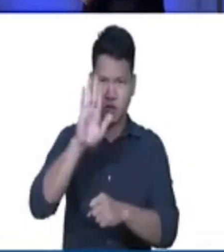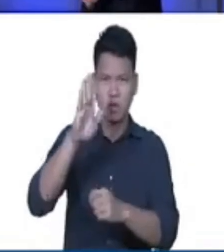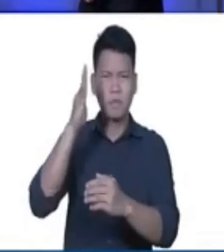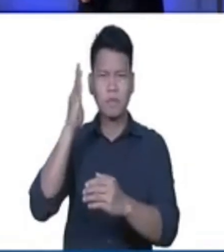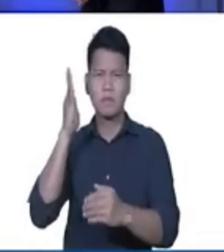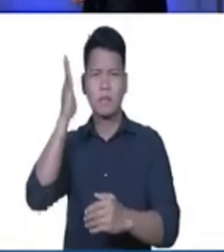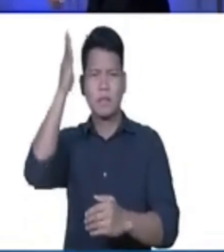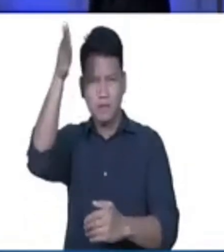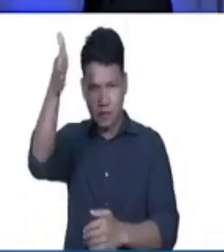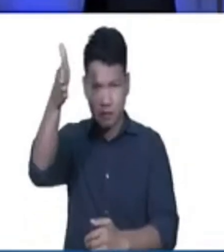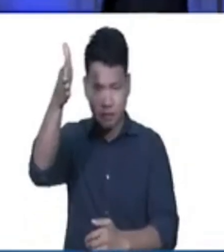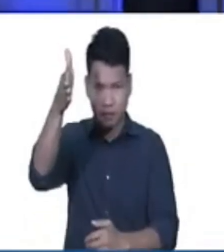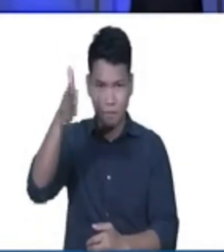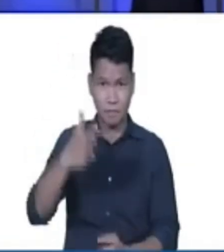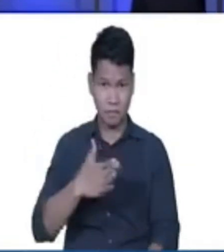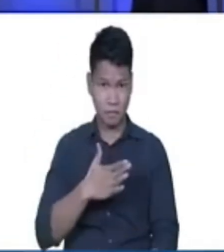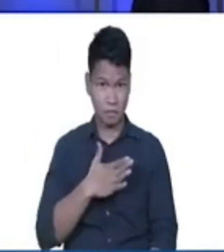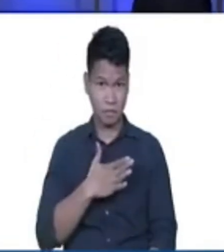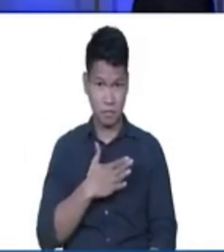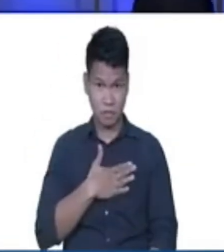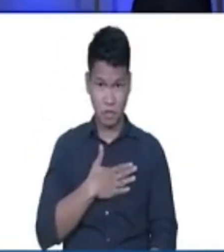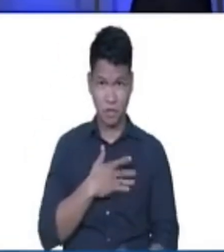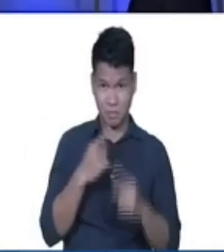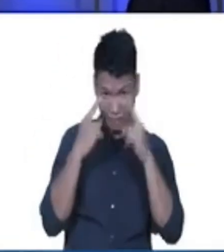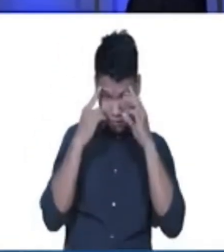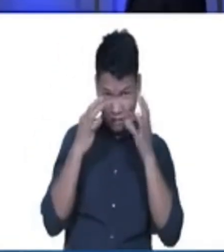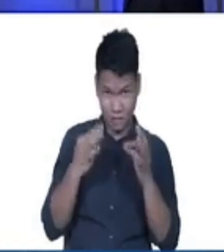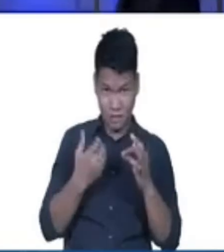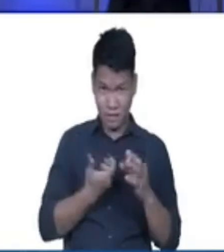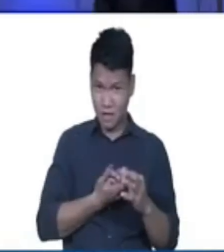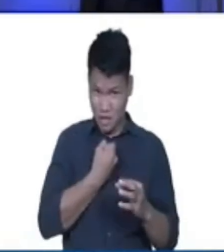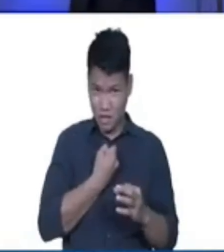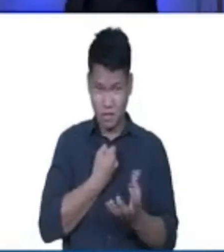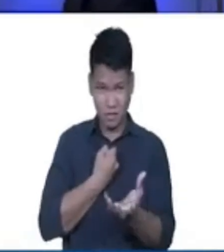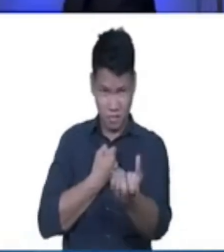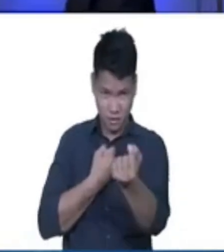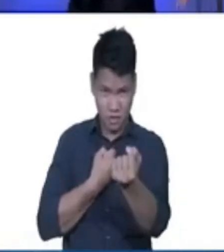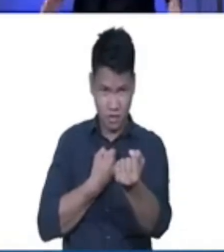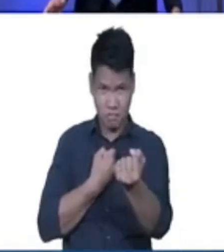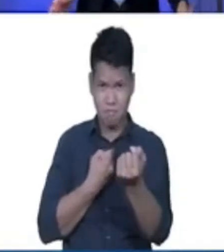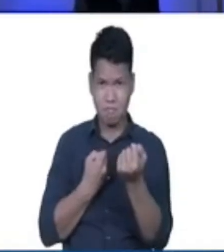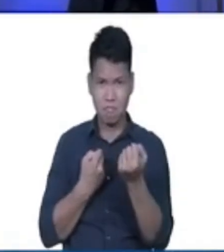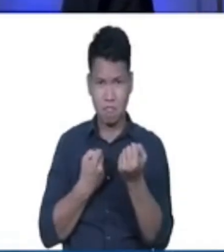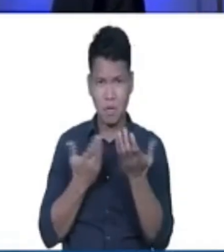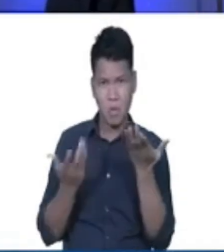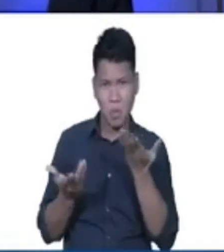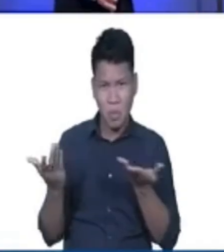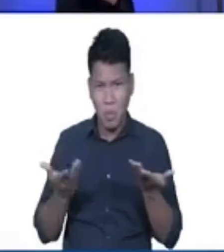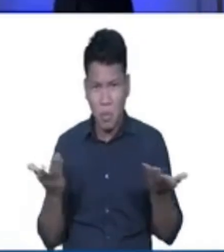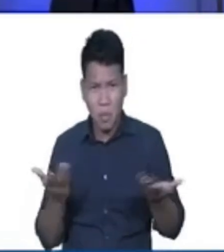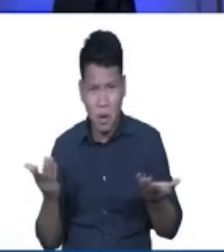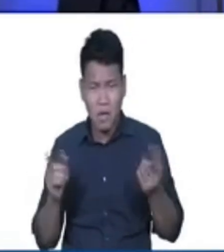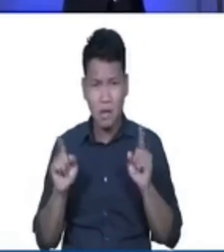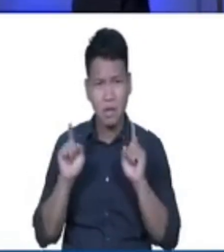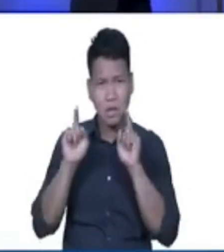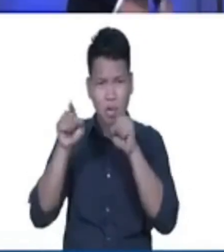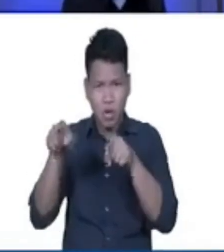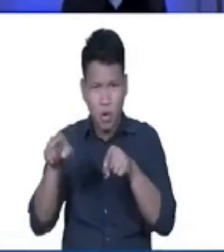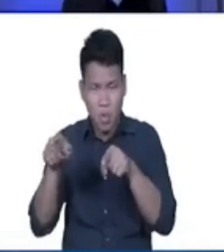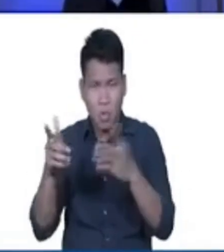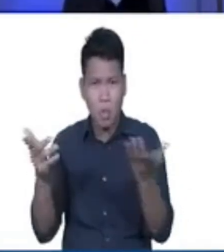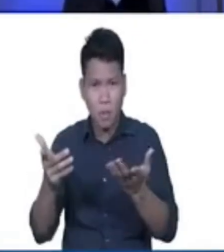destiny Ang aking kong pagpili ito po ang pundasyon ng aking destinasyon ito pong pundasyon ng aking